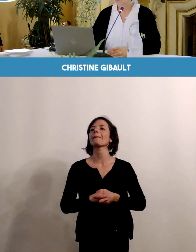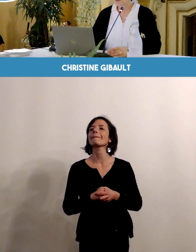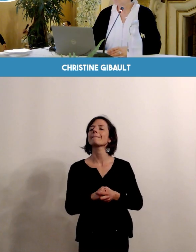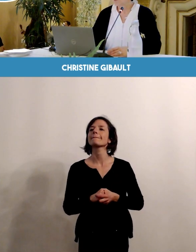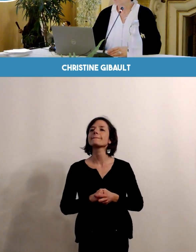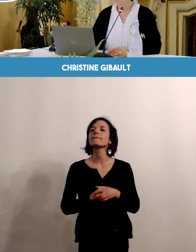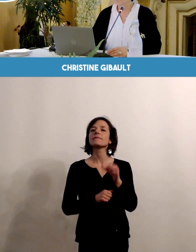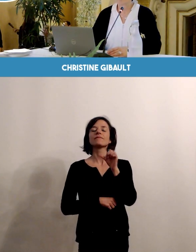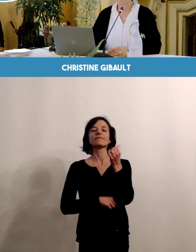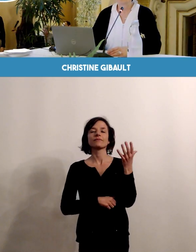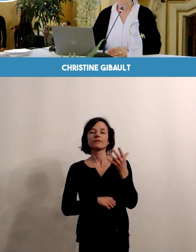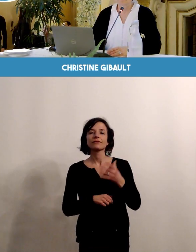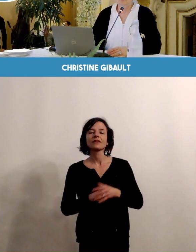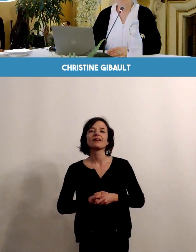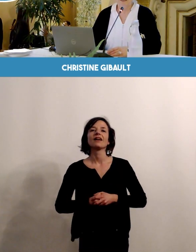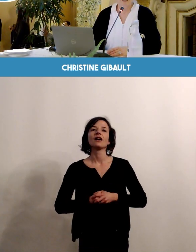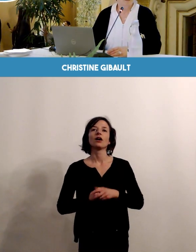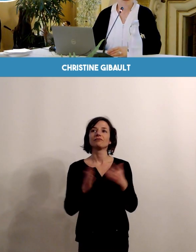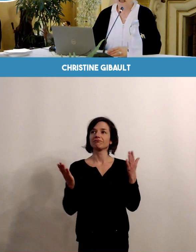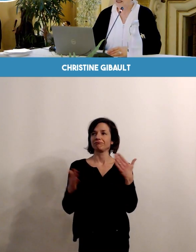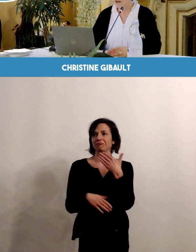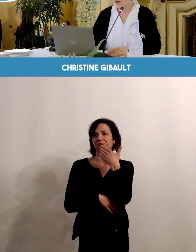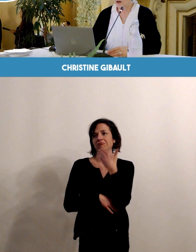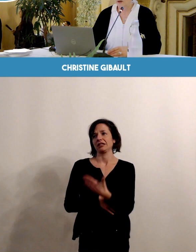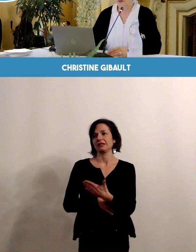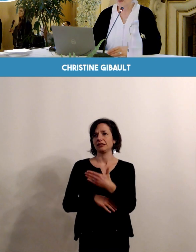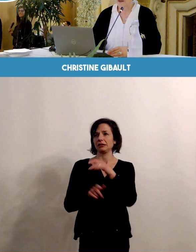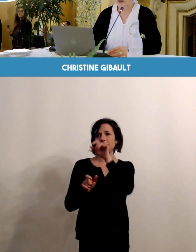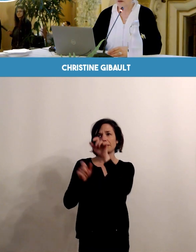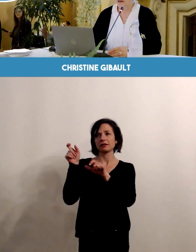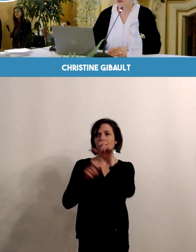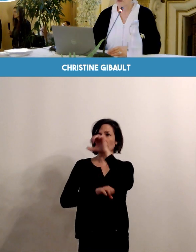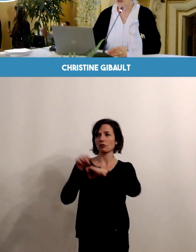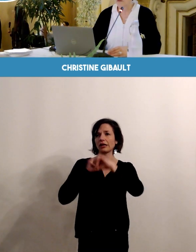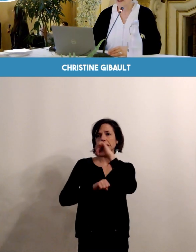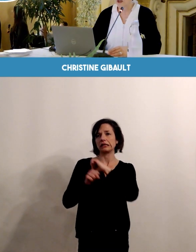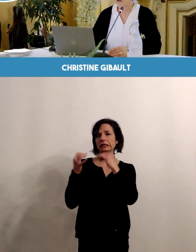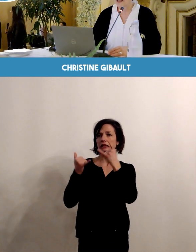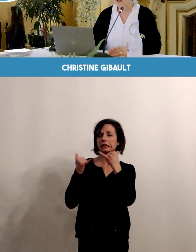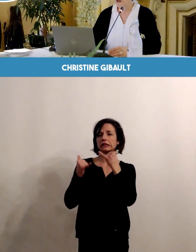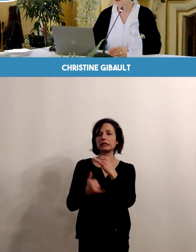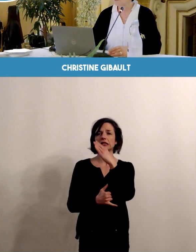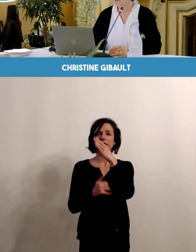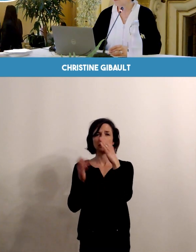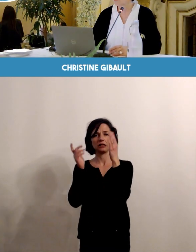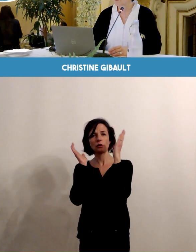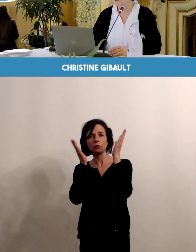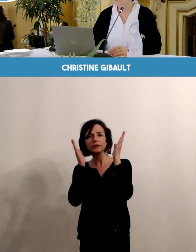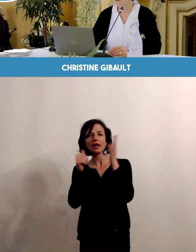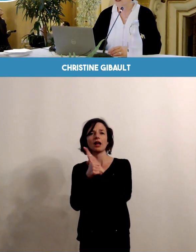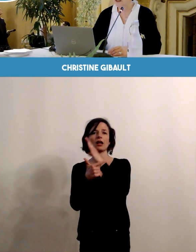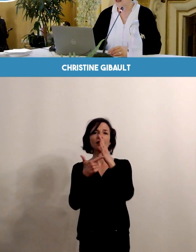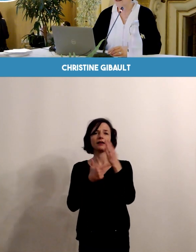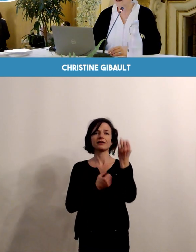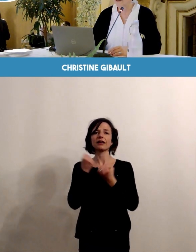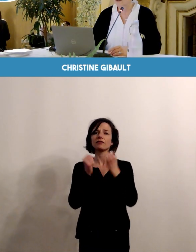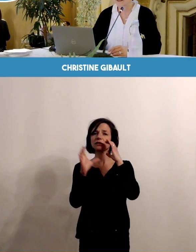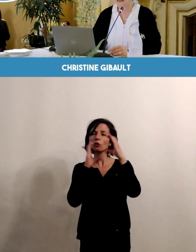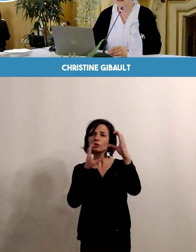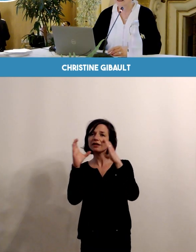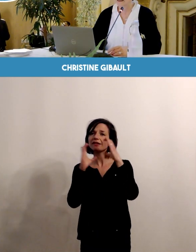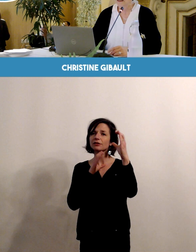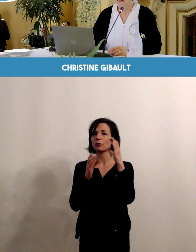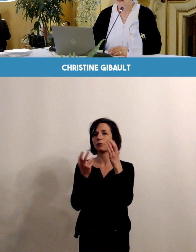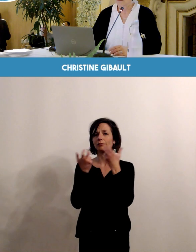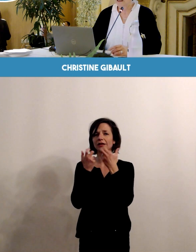Donc tout d'abord remercier les organisateurs de nous avoir accueillis, le CHU et service de la communication, tout particulièrement Anne-Karen